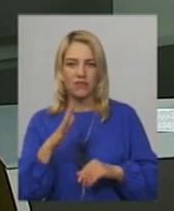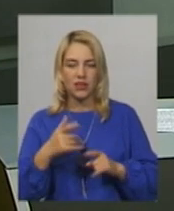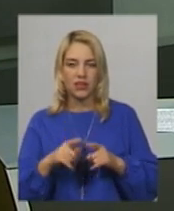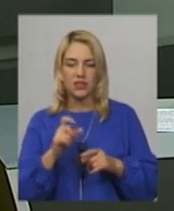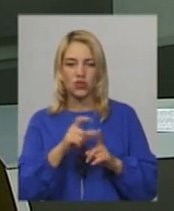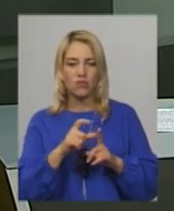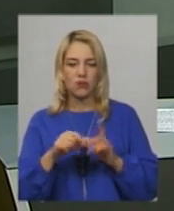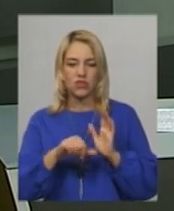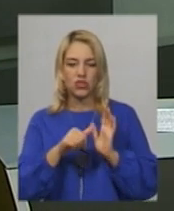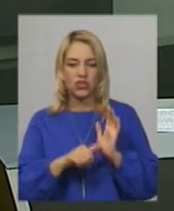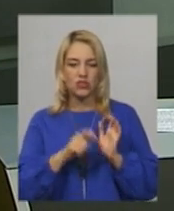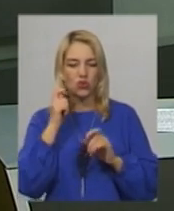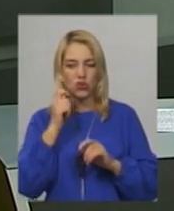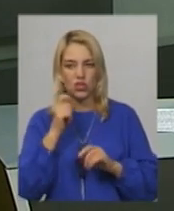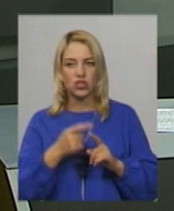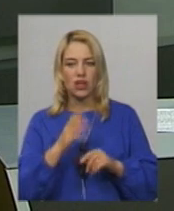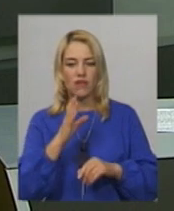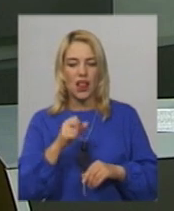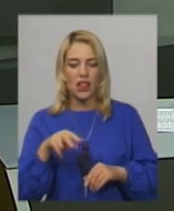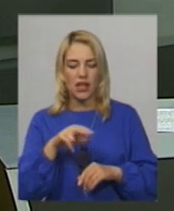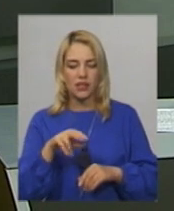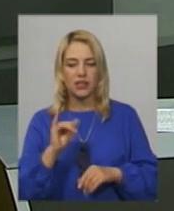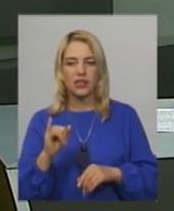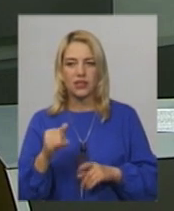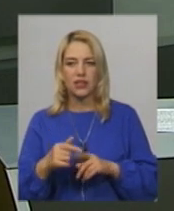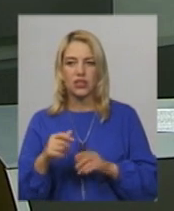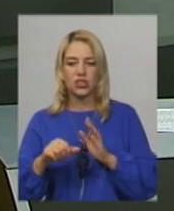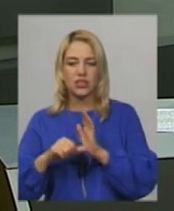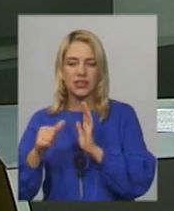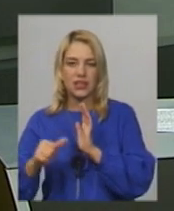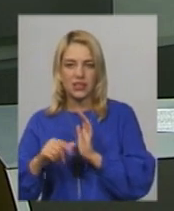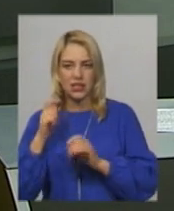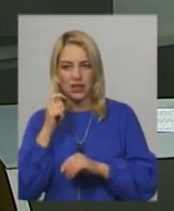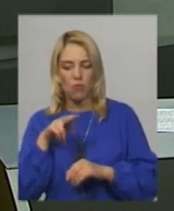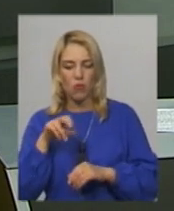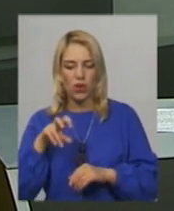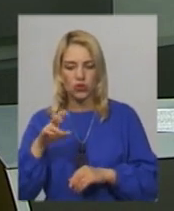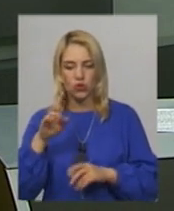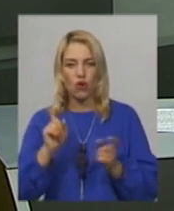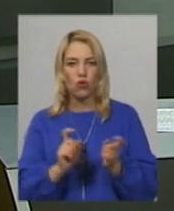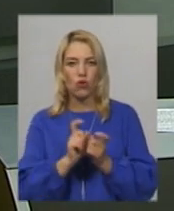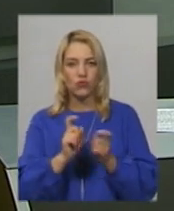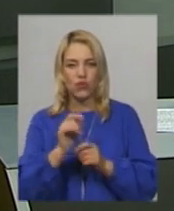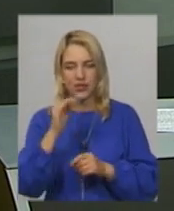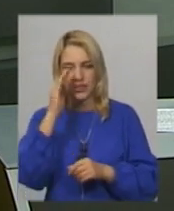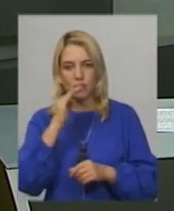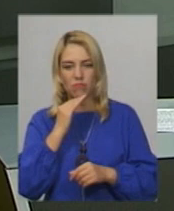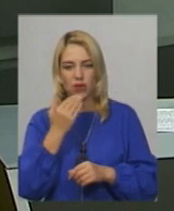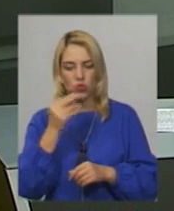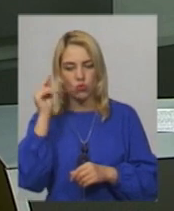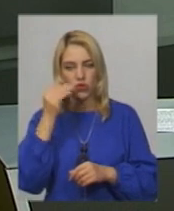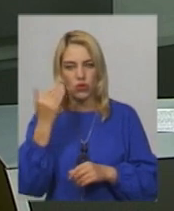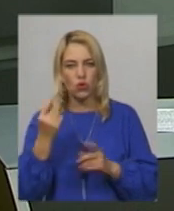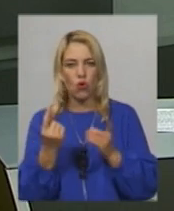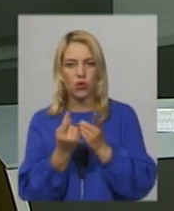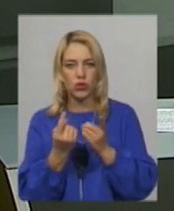словами 16-річного Мілада Масуді та 17-річного Максима Поліщука, конфлікт з батьком учня їхнього класу виник після того,